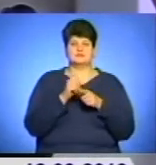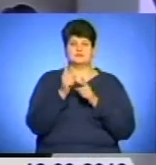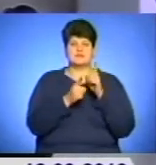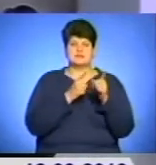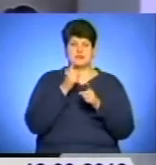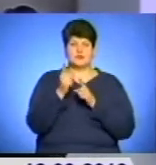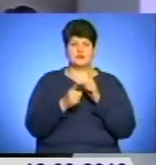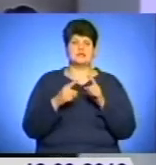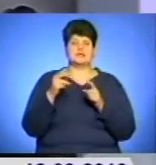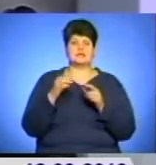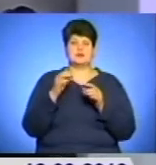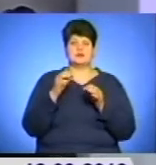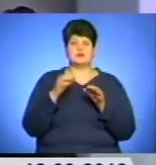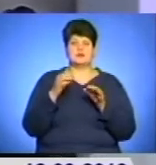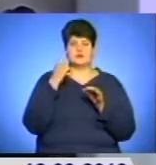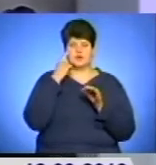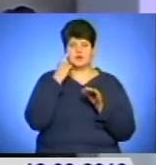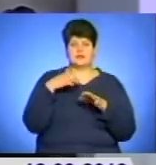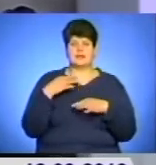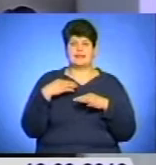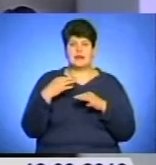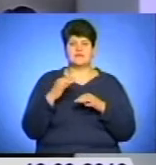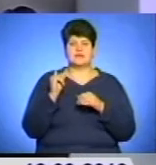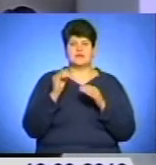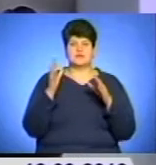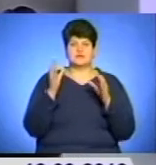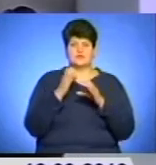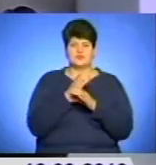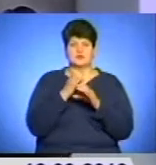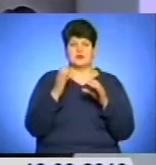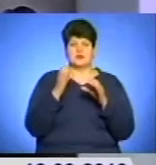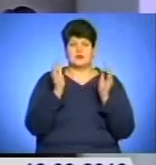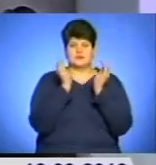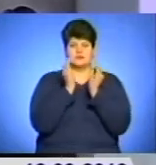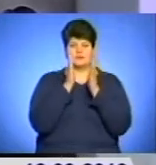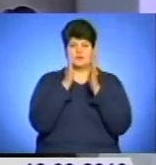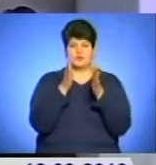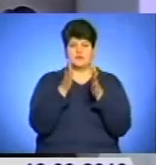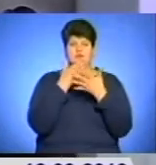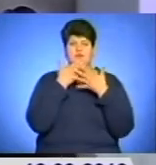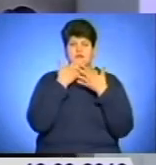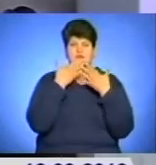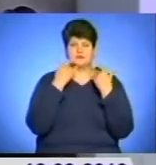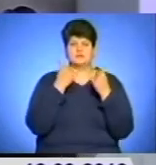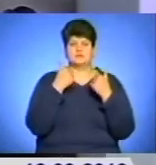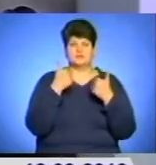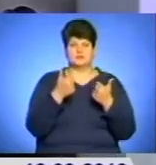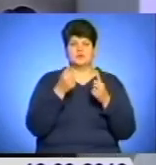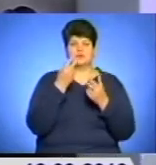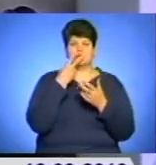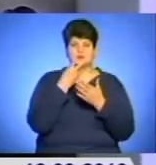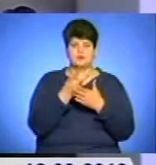диску зорового нерву, і відповідне змуження полівзору, і втрата гастроти зору, і взагалі втрата